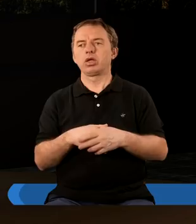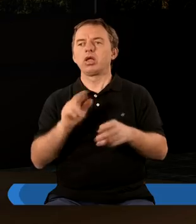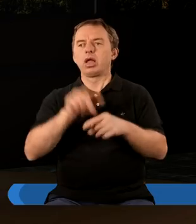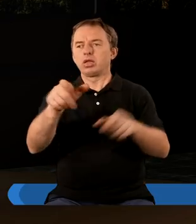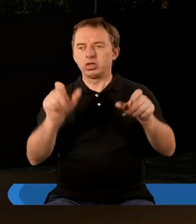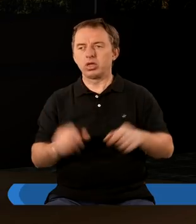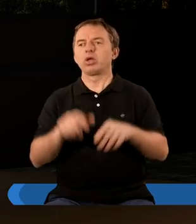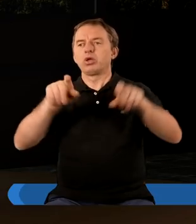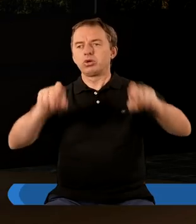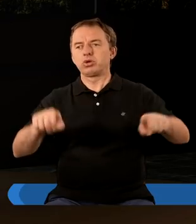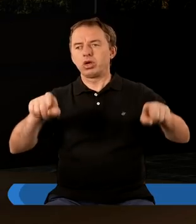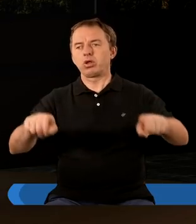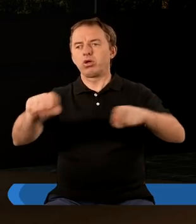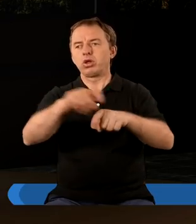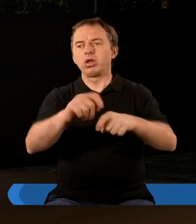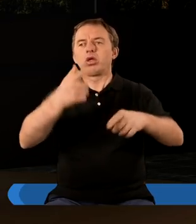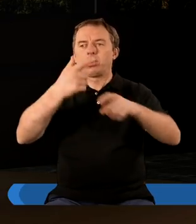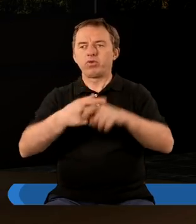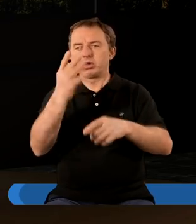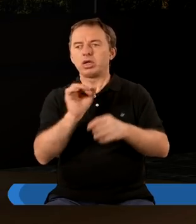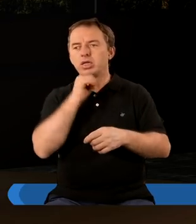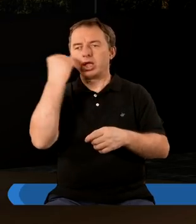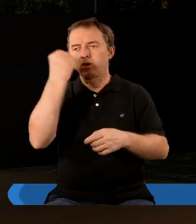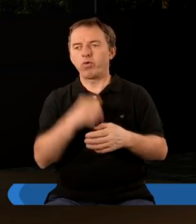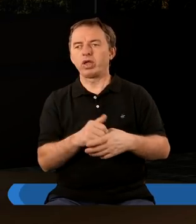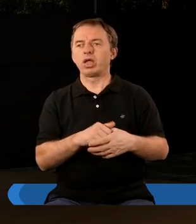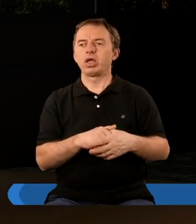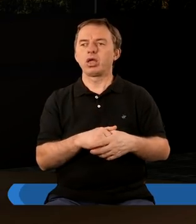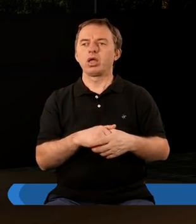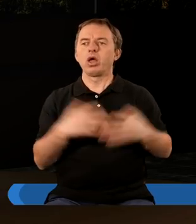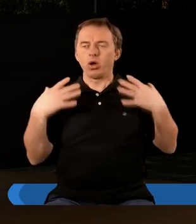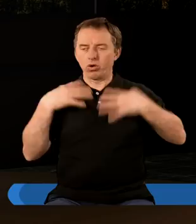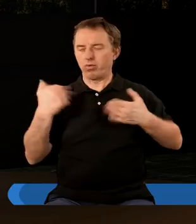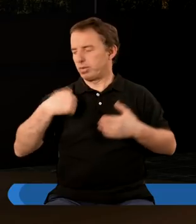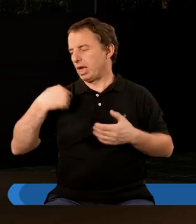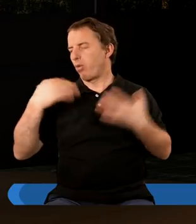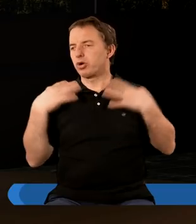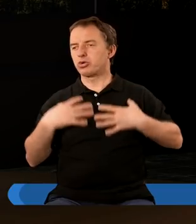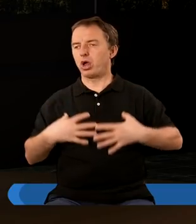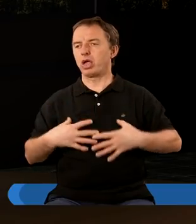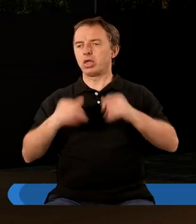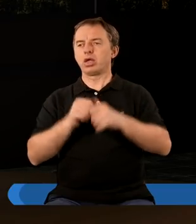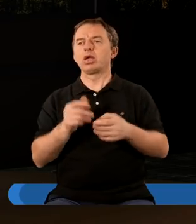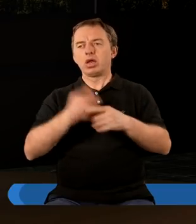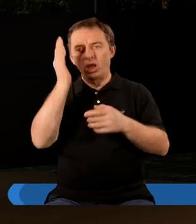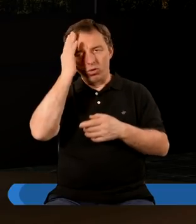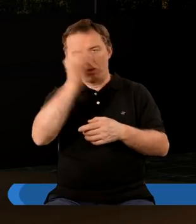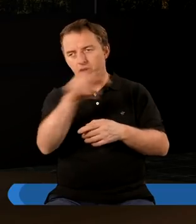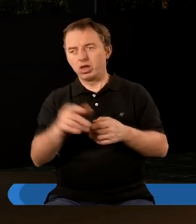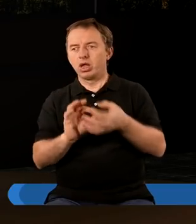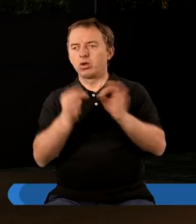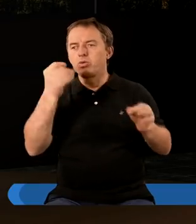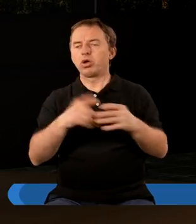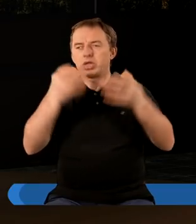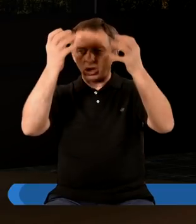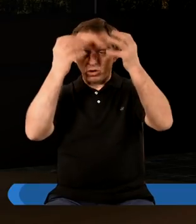a na tych tronach siedzących dwudziestu czterech starców, odzianych w białe szaty, a na głowach ich